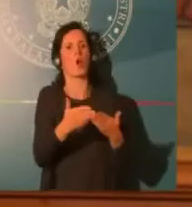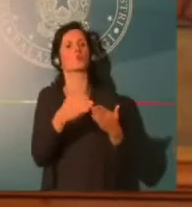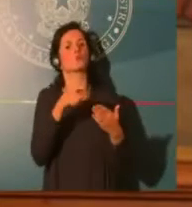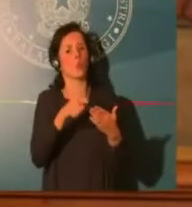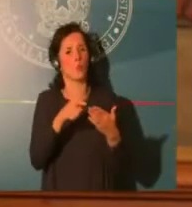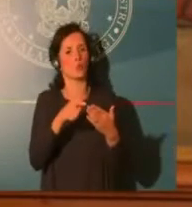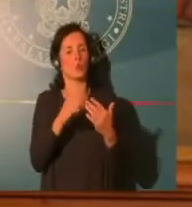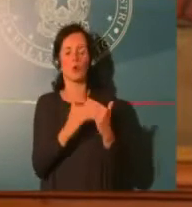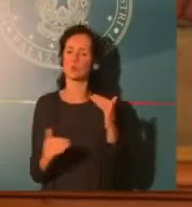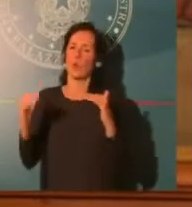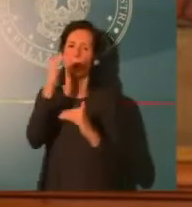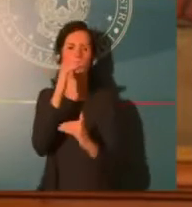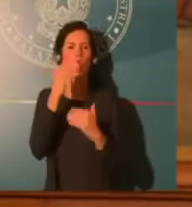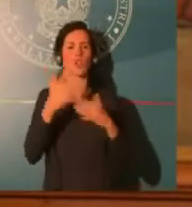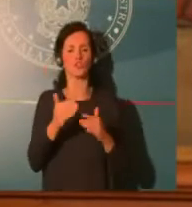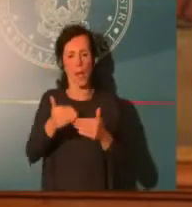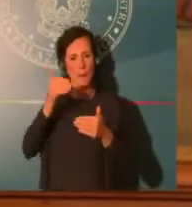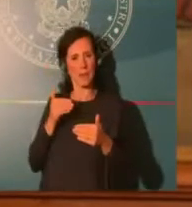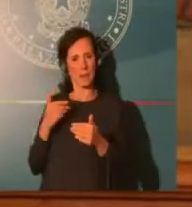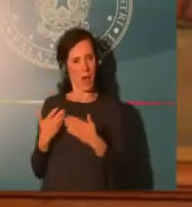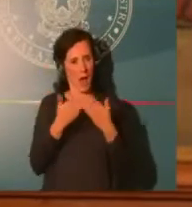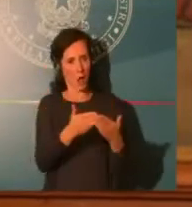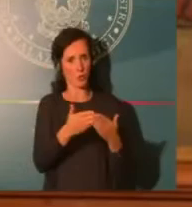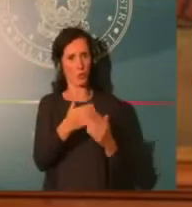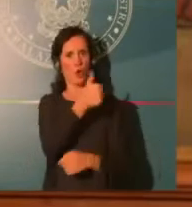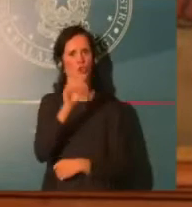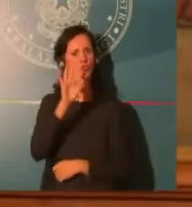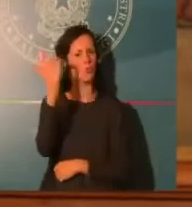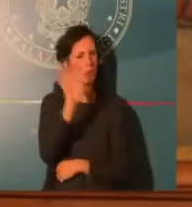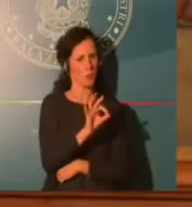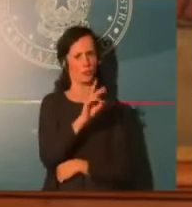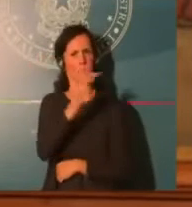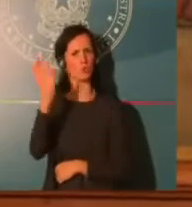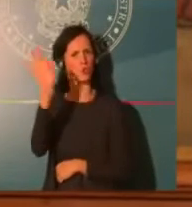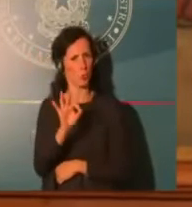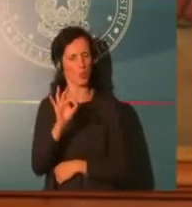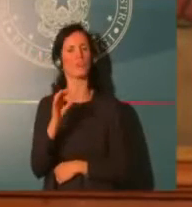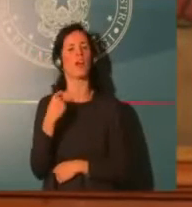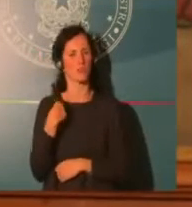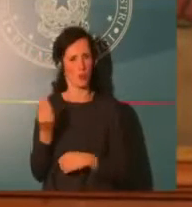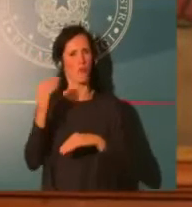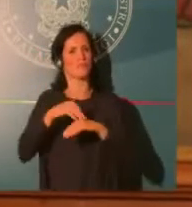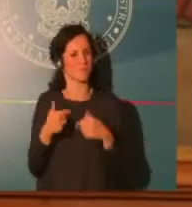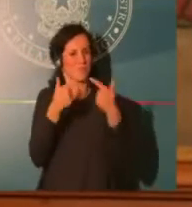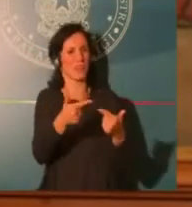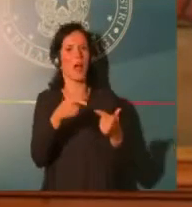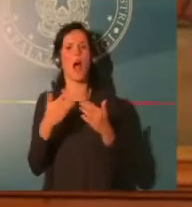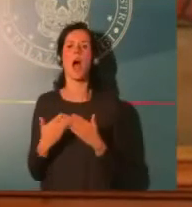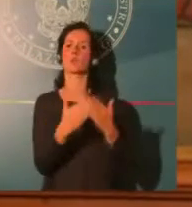in caso specifico anche il 400%. E quindi gli importi medi sono